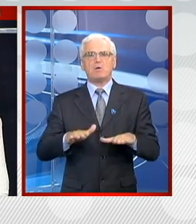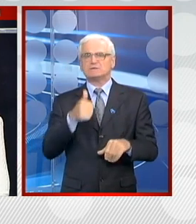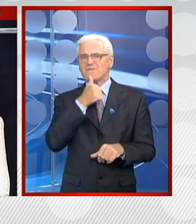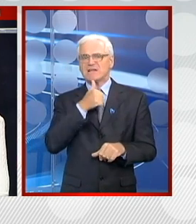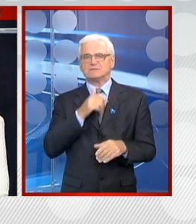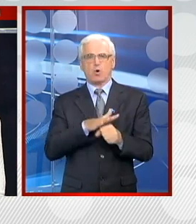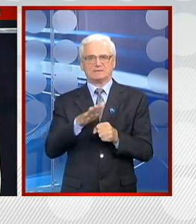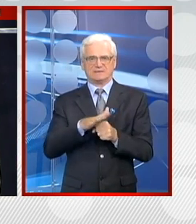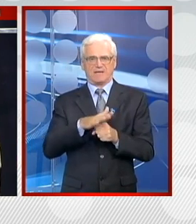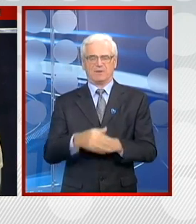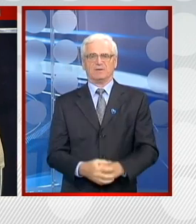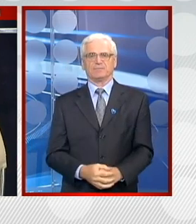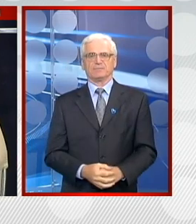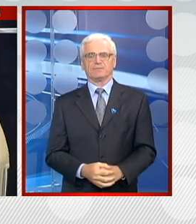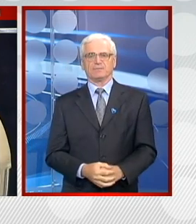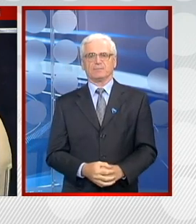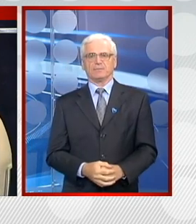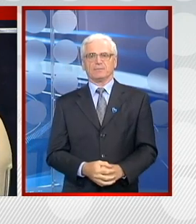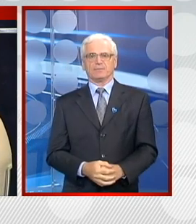stabilnost financijskog sistema.